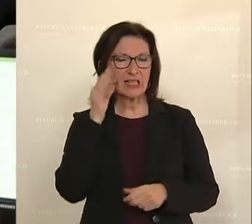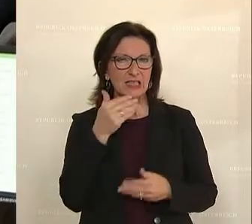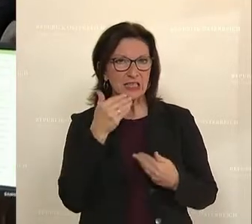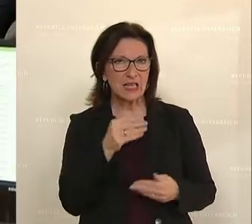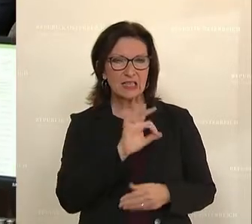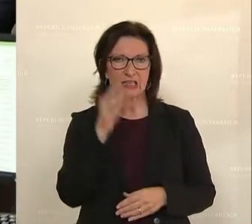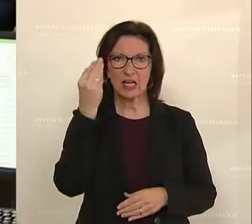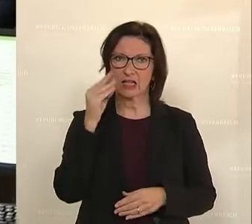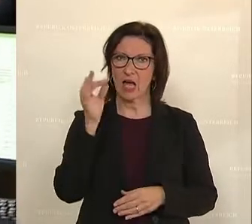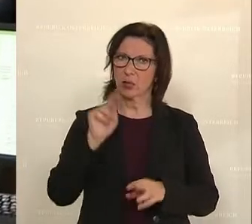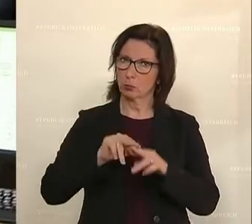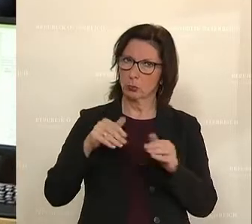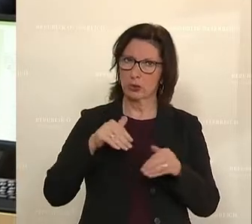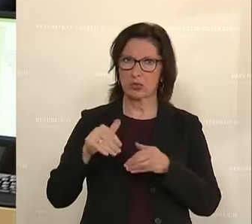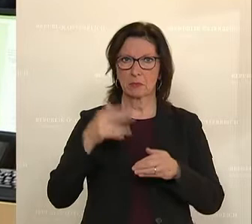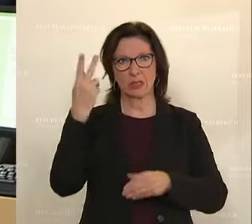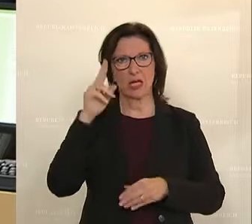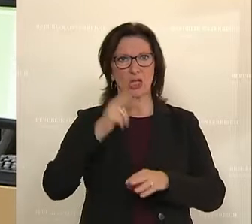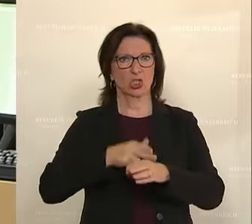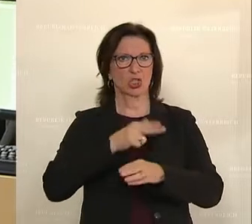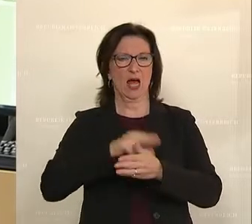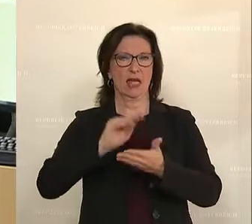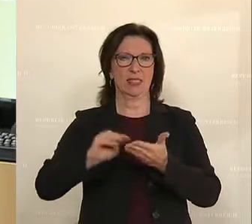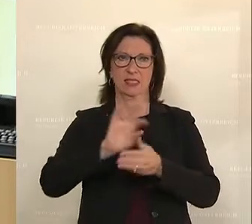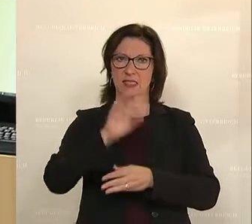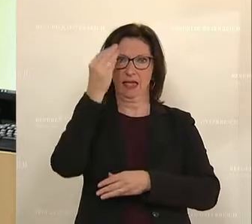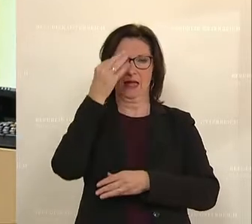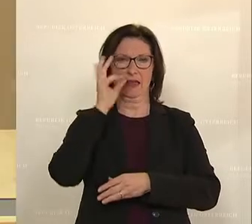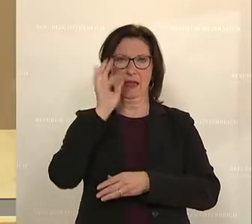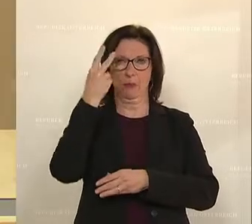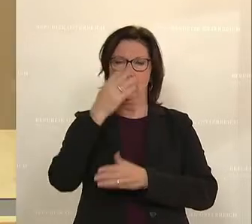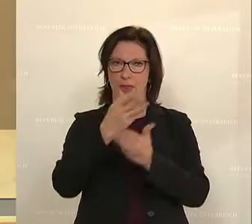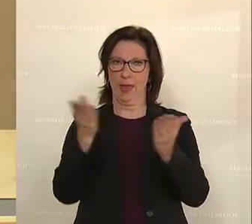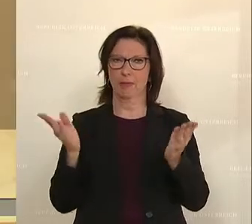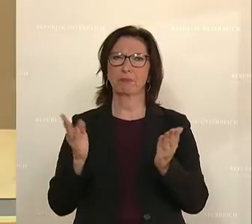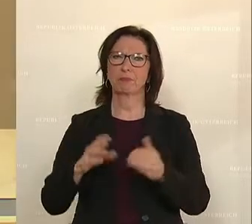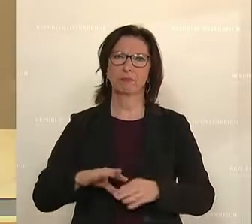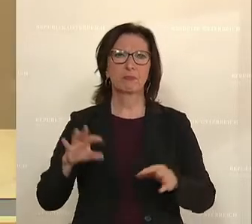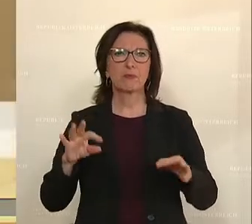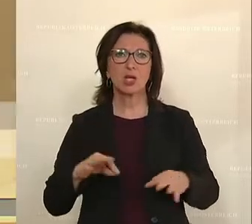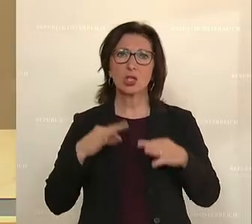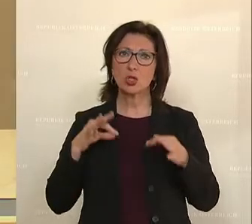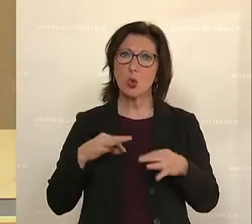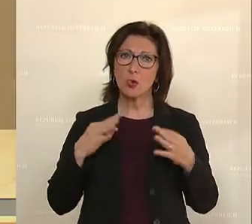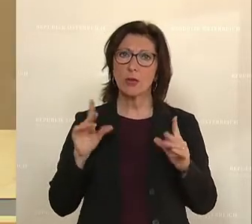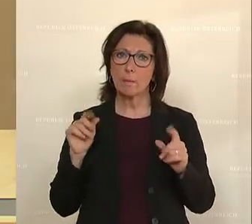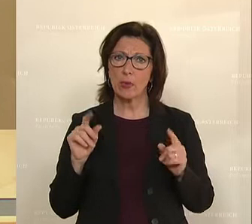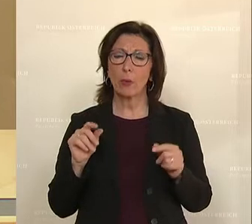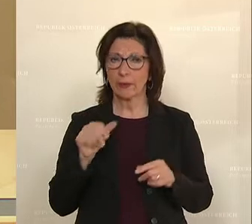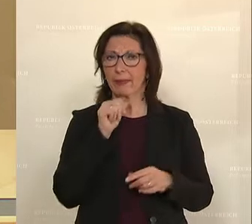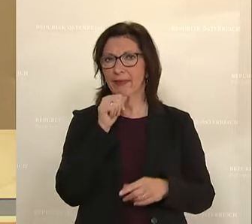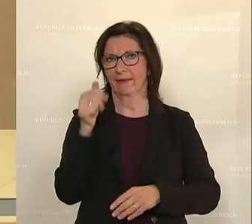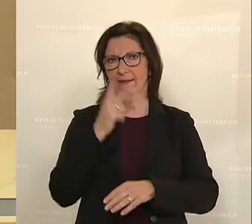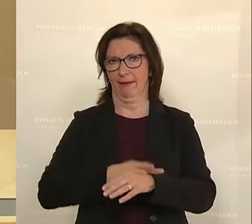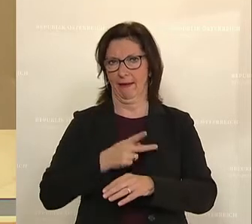Rotkreuz-Organisation Innsbruck. Gesundheit ist die Abwesenheit von Krankheit.